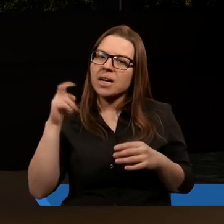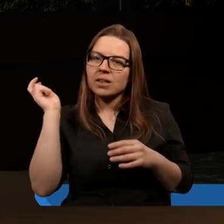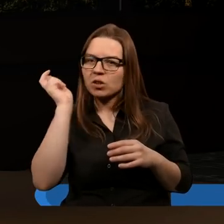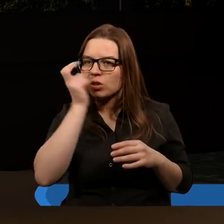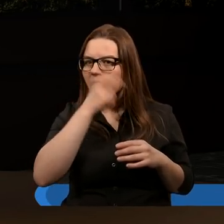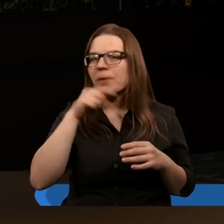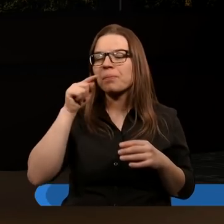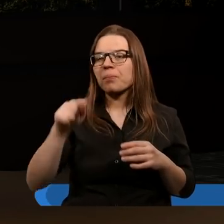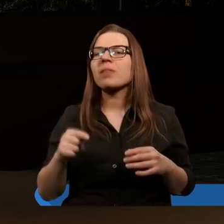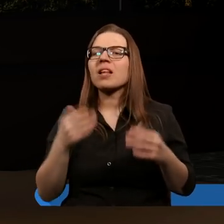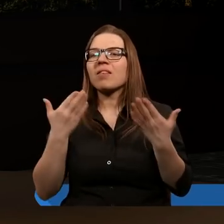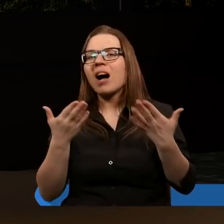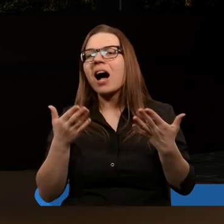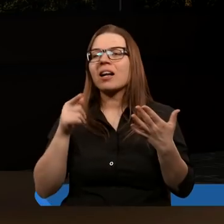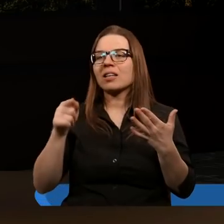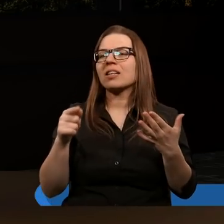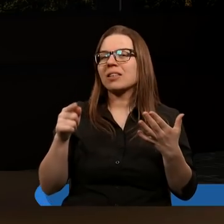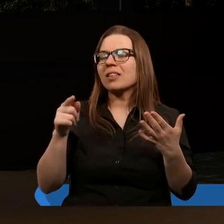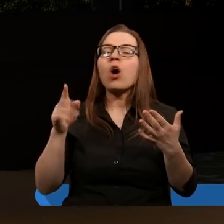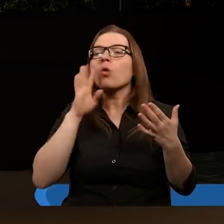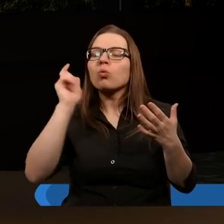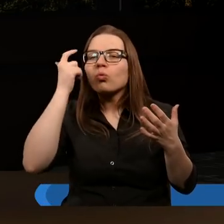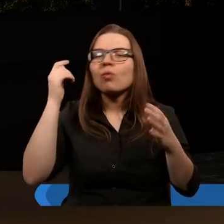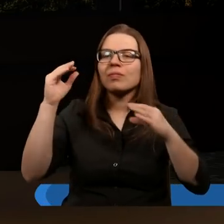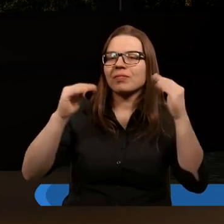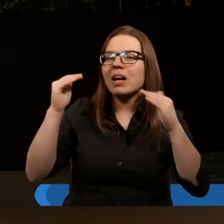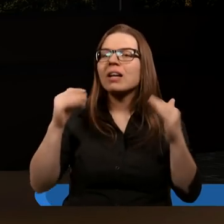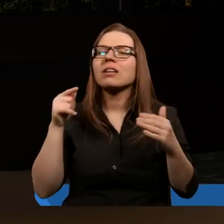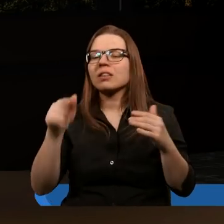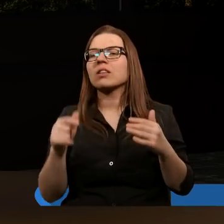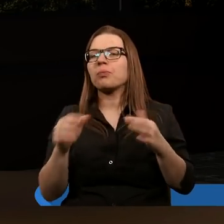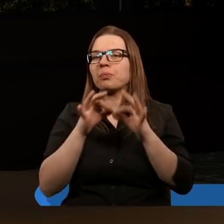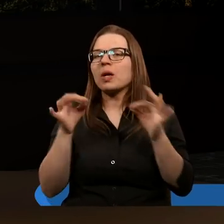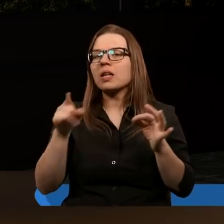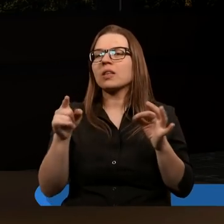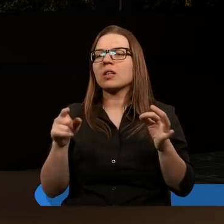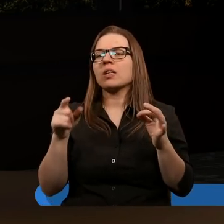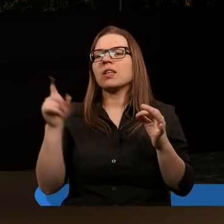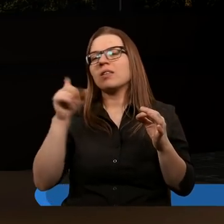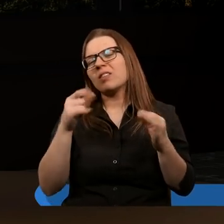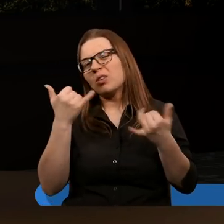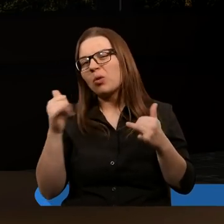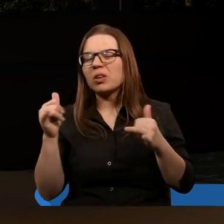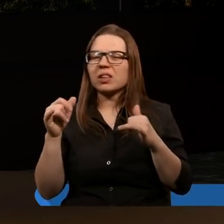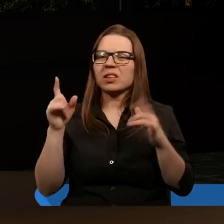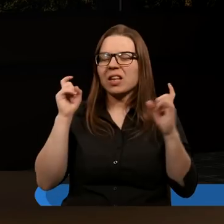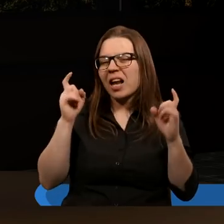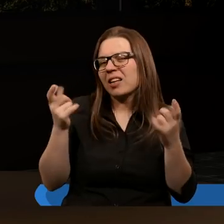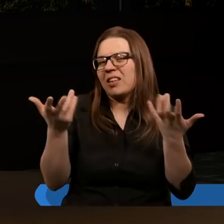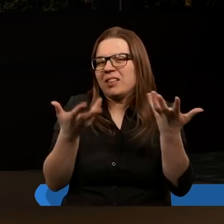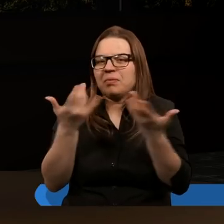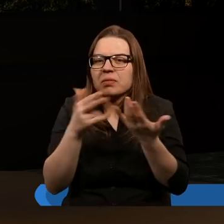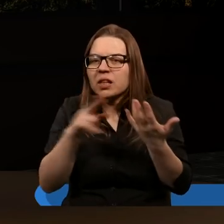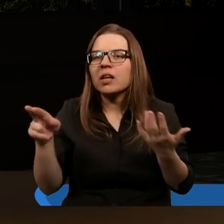określenie tej wagi. Ta waga, czyli mierzenie, ale też kojarzy nam się z sądownictwem, z sądzeniem.